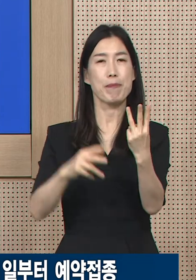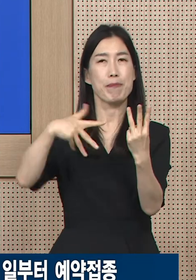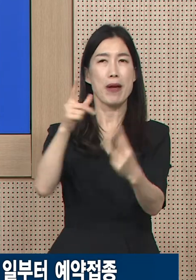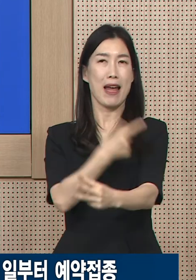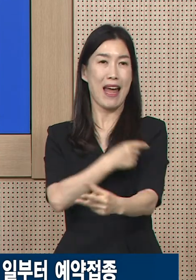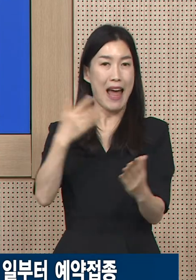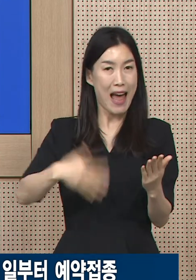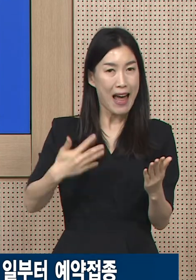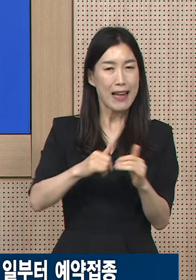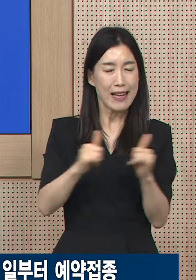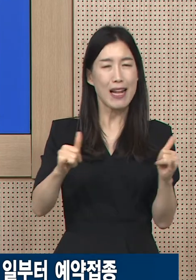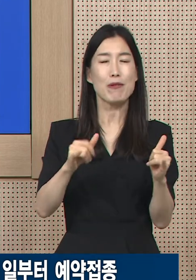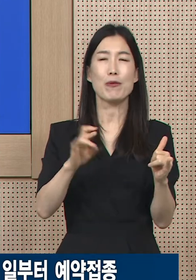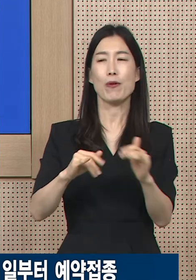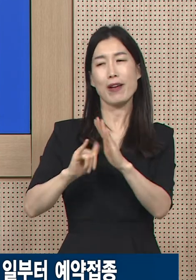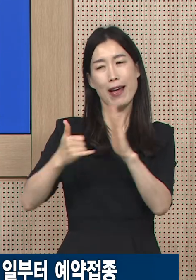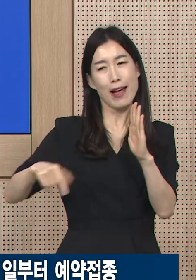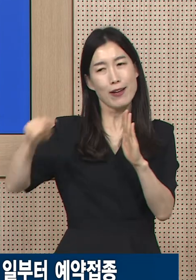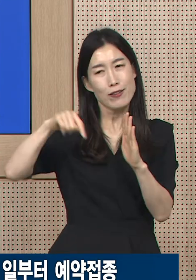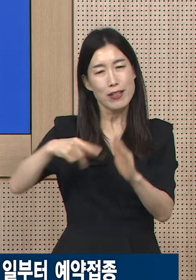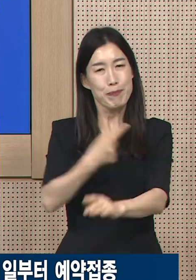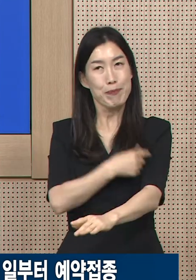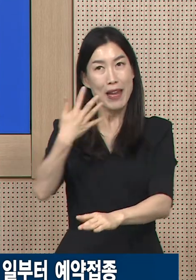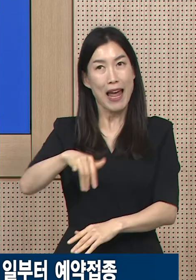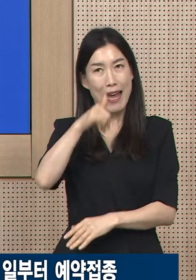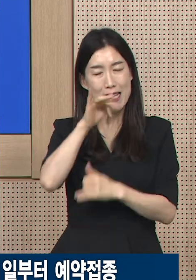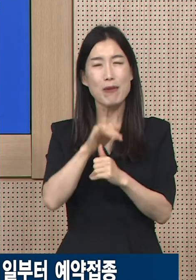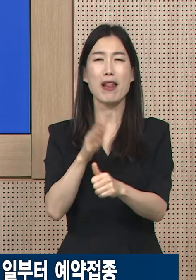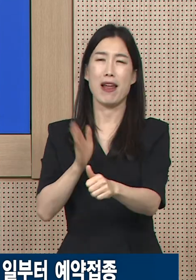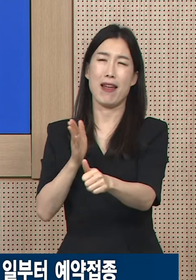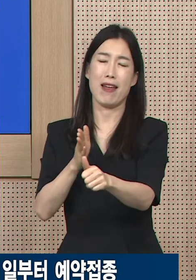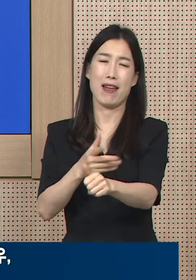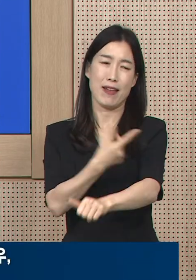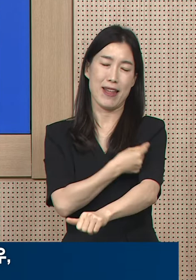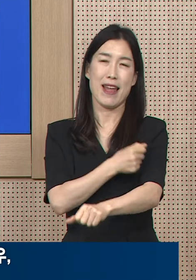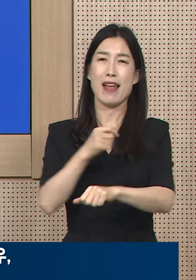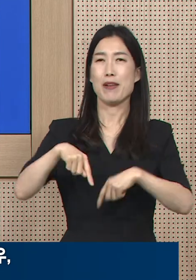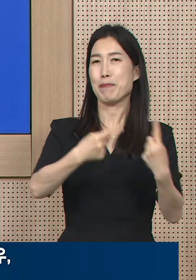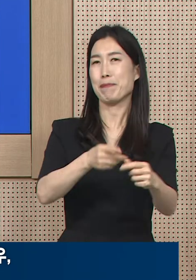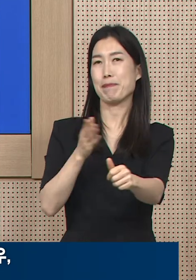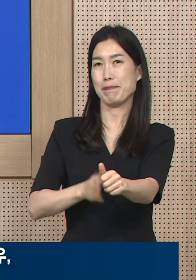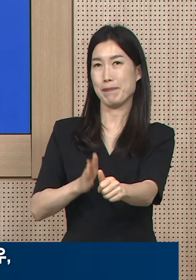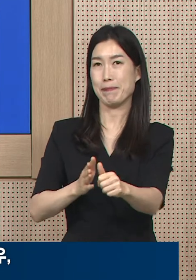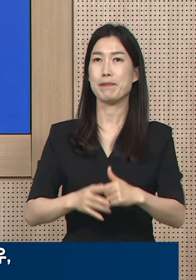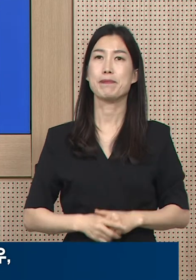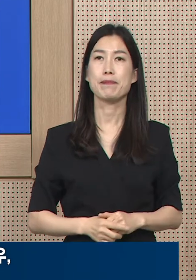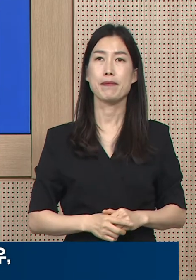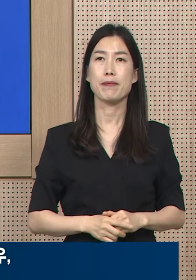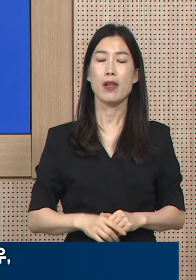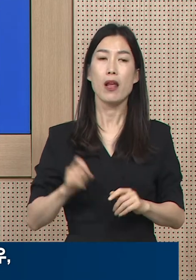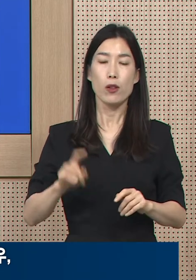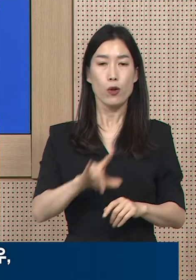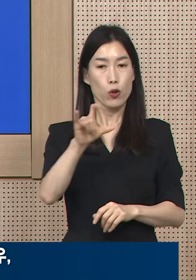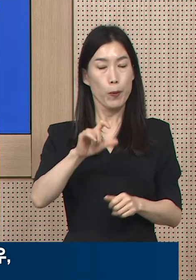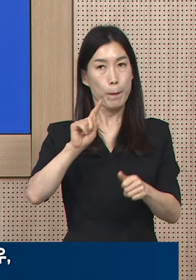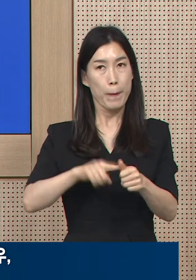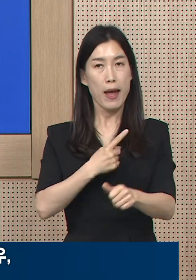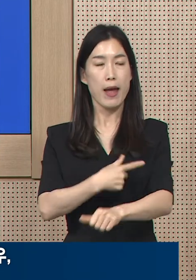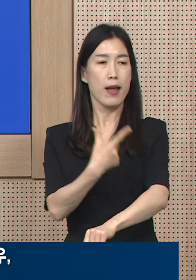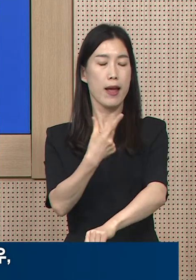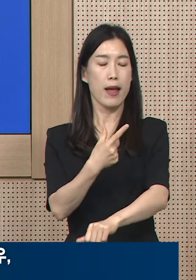예방접종에 참여해 주실 것을 당부드립니다. 다음은 코로나19 외래 진료비 본인 부담 관련입니다.